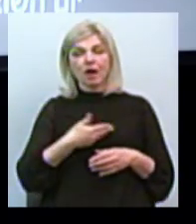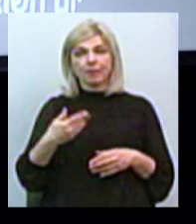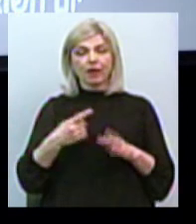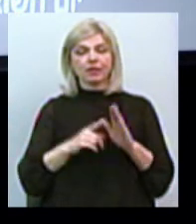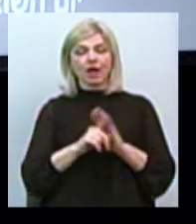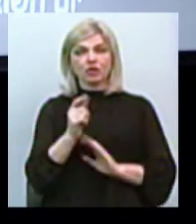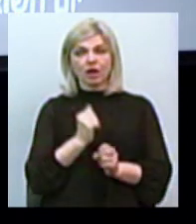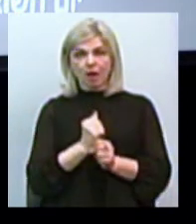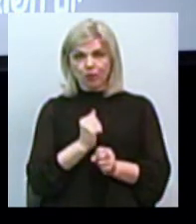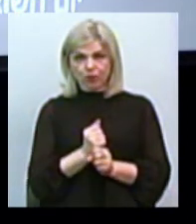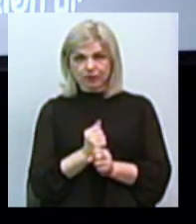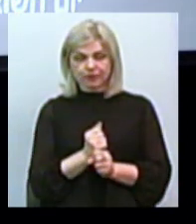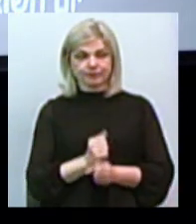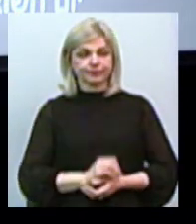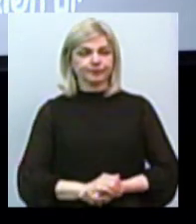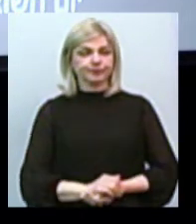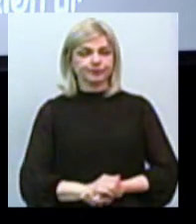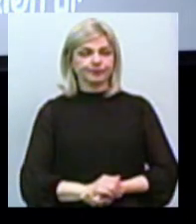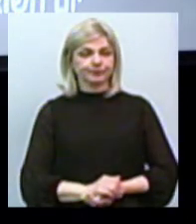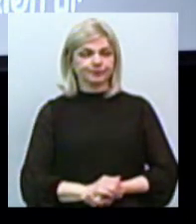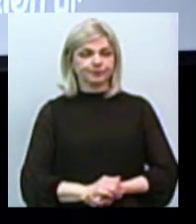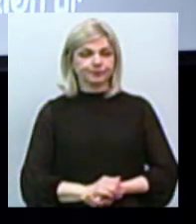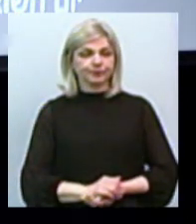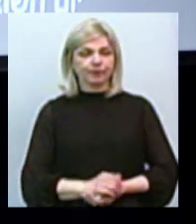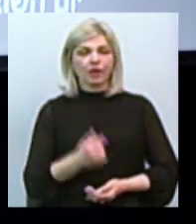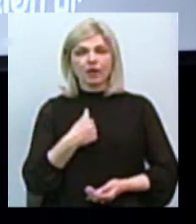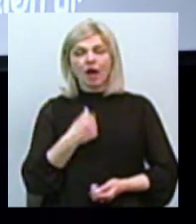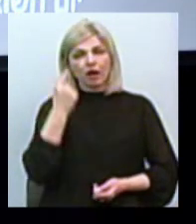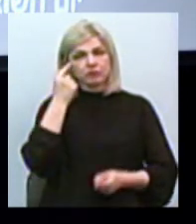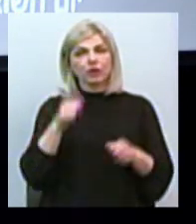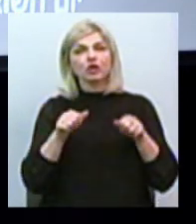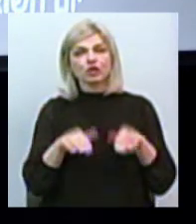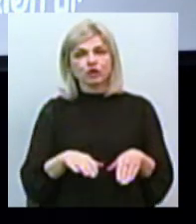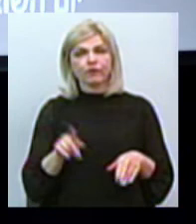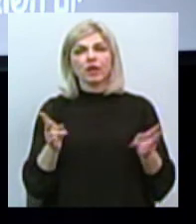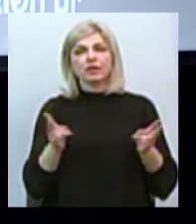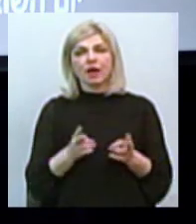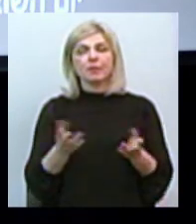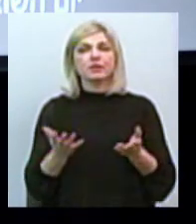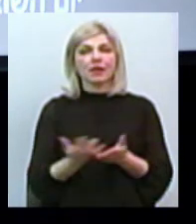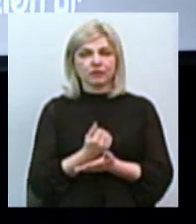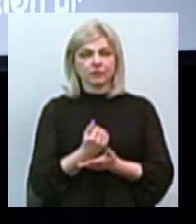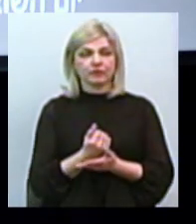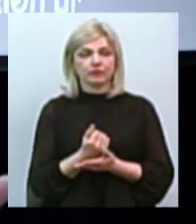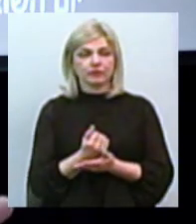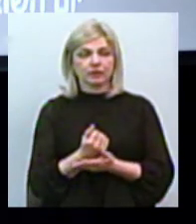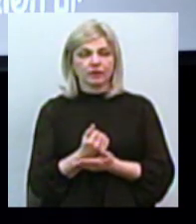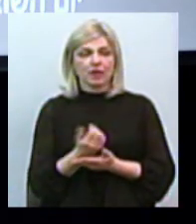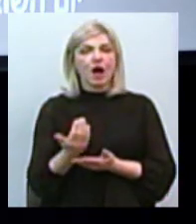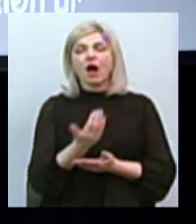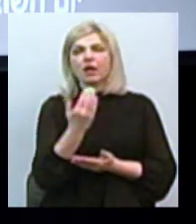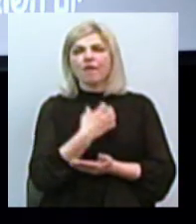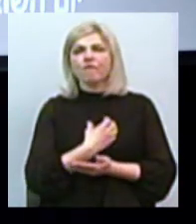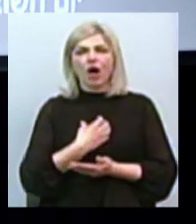матеріалом, я прийняв для себе рішення, що потрібно знайти, на мою суб'єктивну думку, якісь